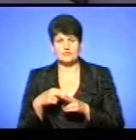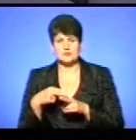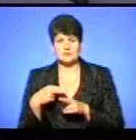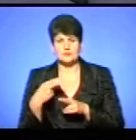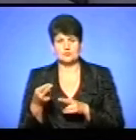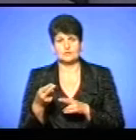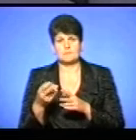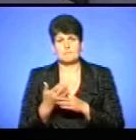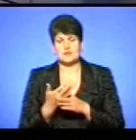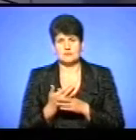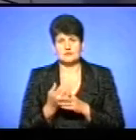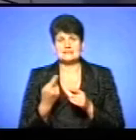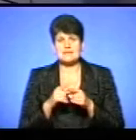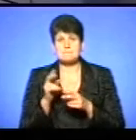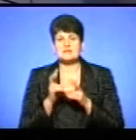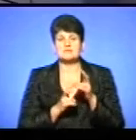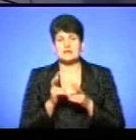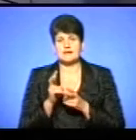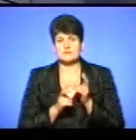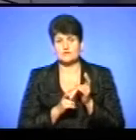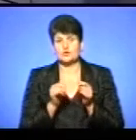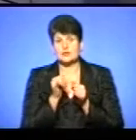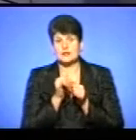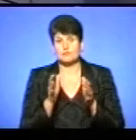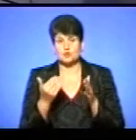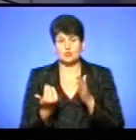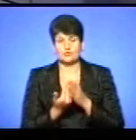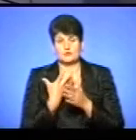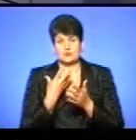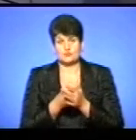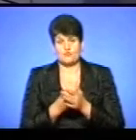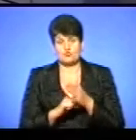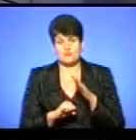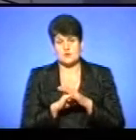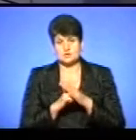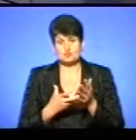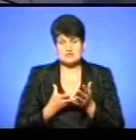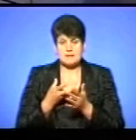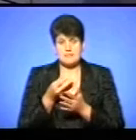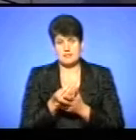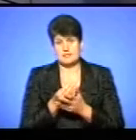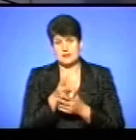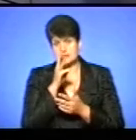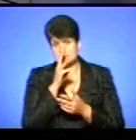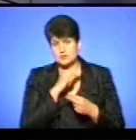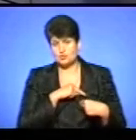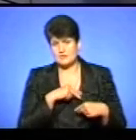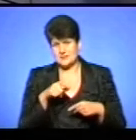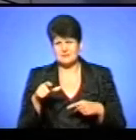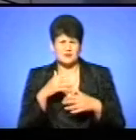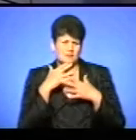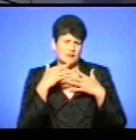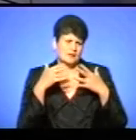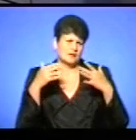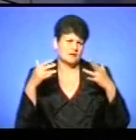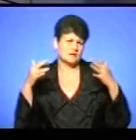частину пільг. Відповідно, це підприємство не може оновити свою матеріально-технічну базу, заплатити зарплату працівникам, і багато